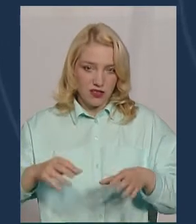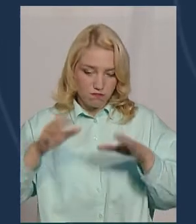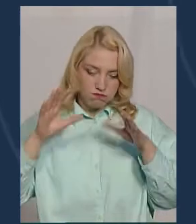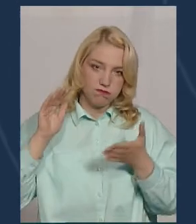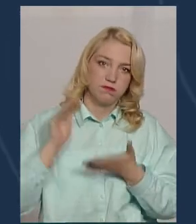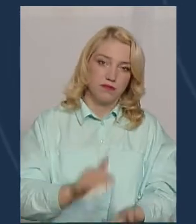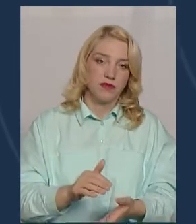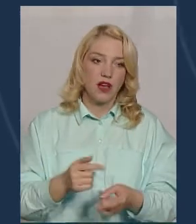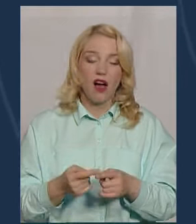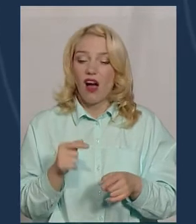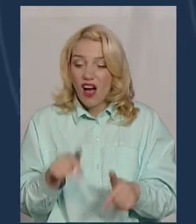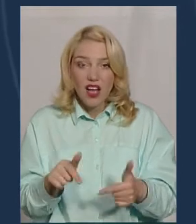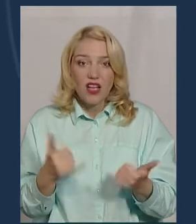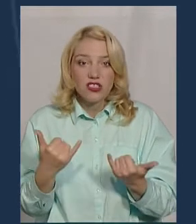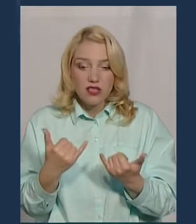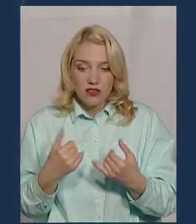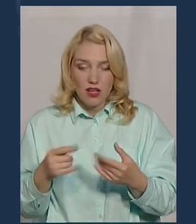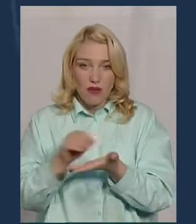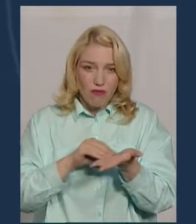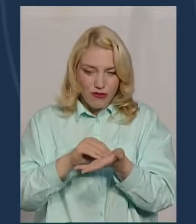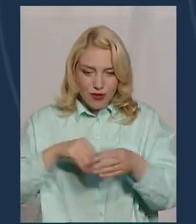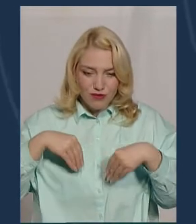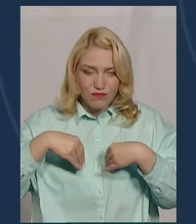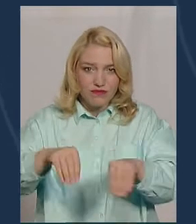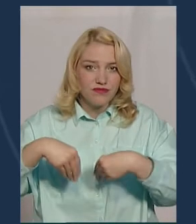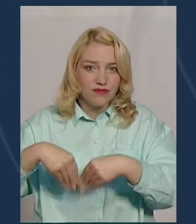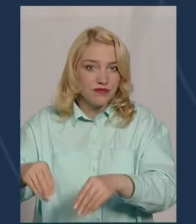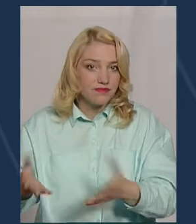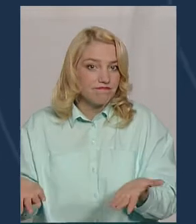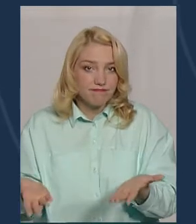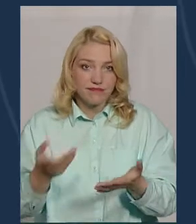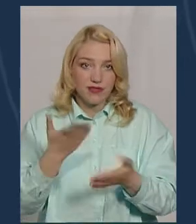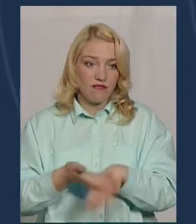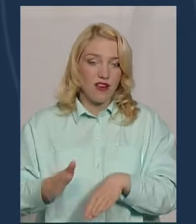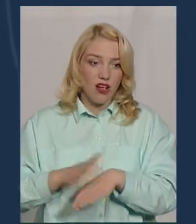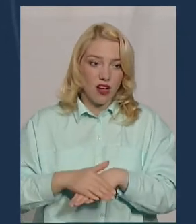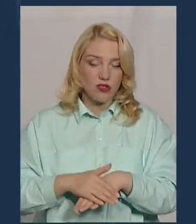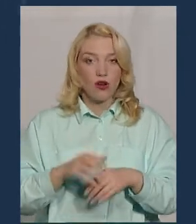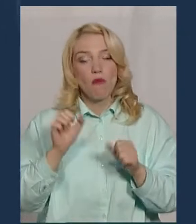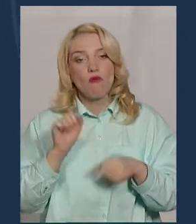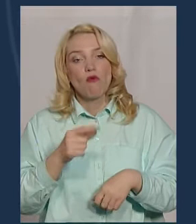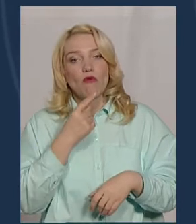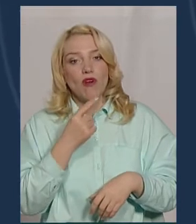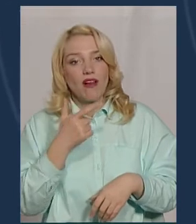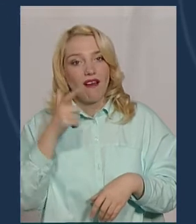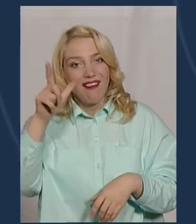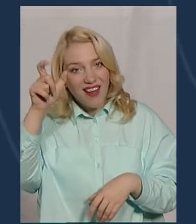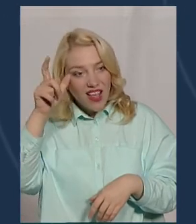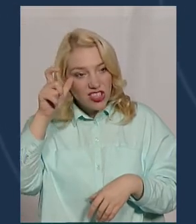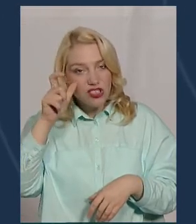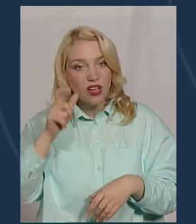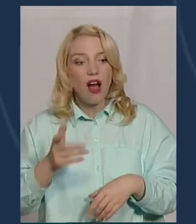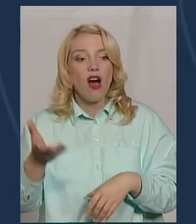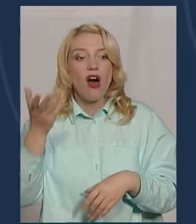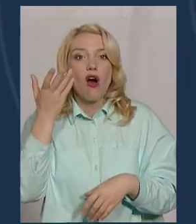принципі, пересівати важко, що не говорити про пересів, тому що можна, звичайно, говорити про гречку, як культуру, але коли ще відійдеться